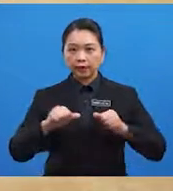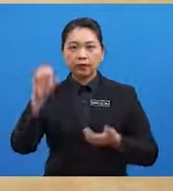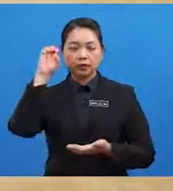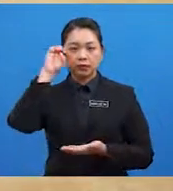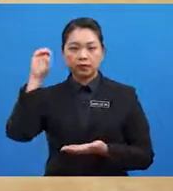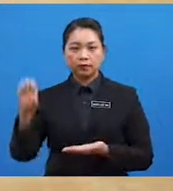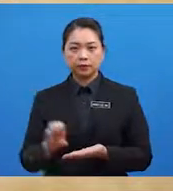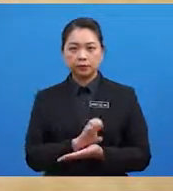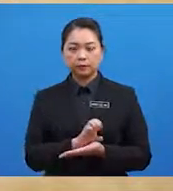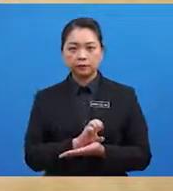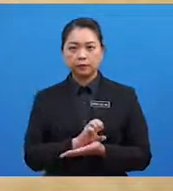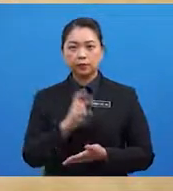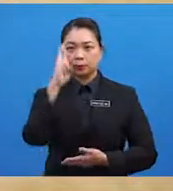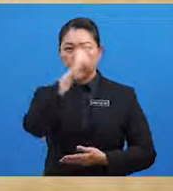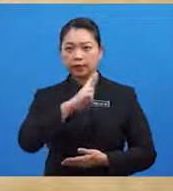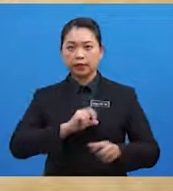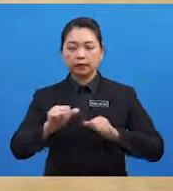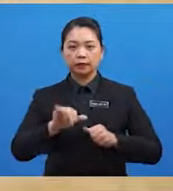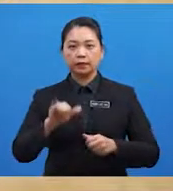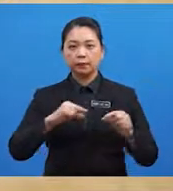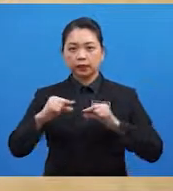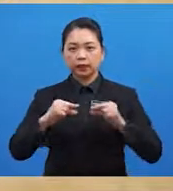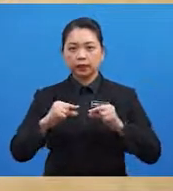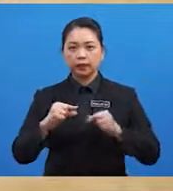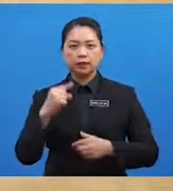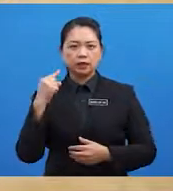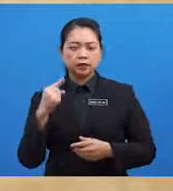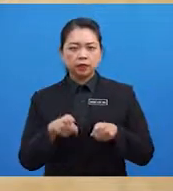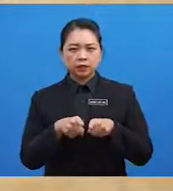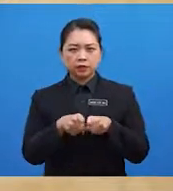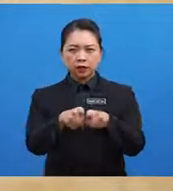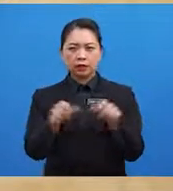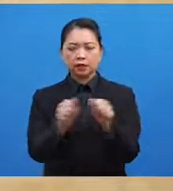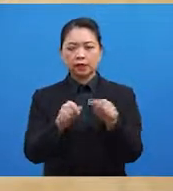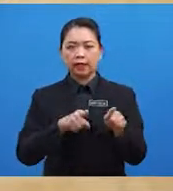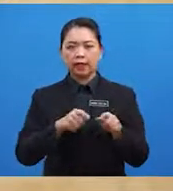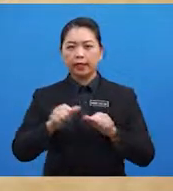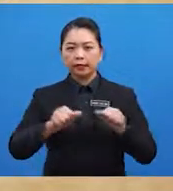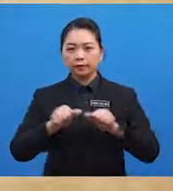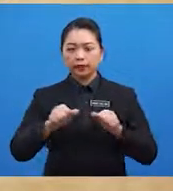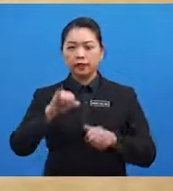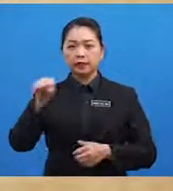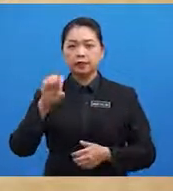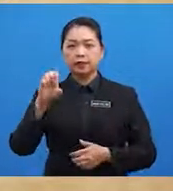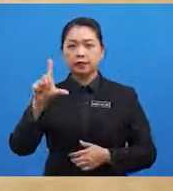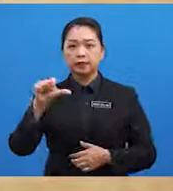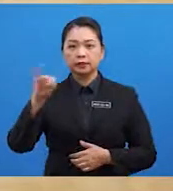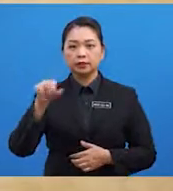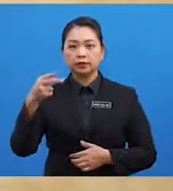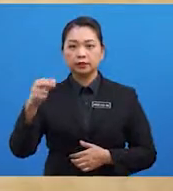penerokaan merupakan aktiviti yang bergerak seiring dengan aktiviti penjelajahan